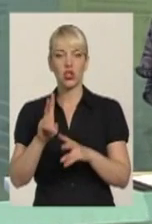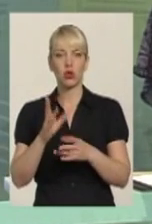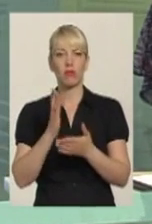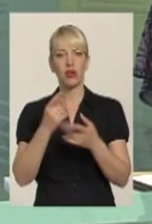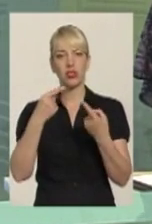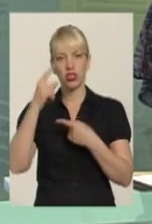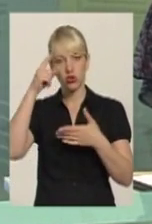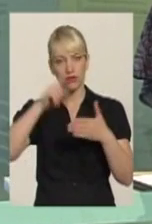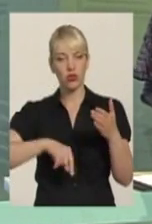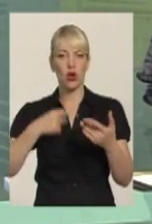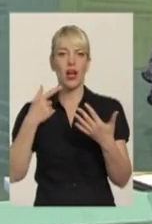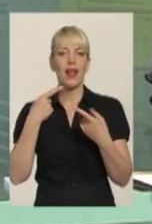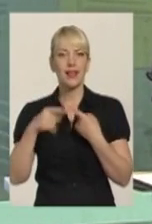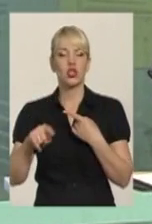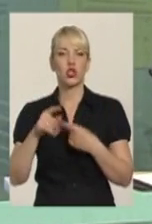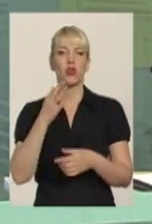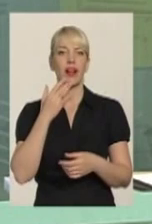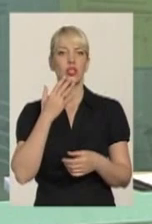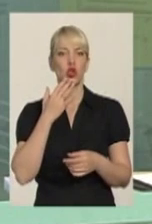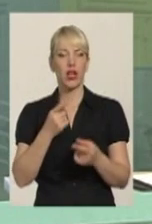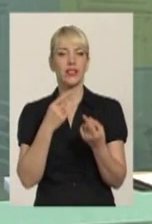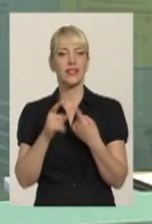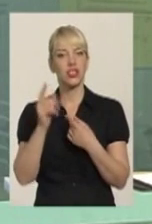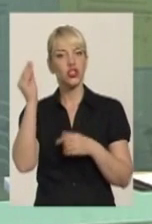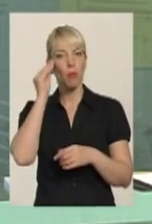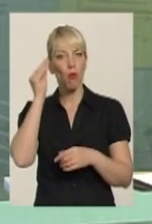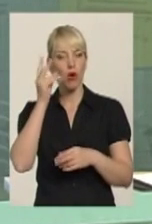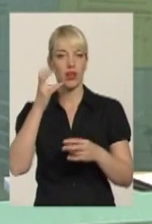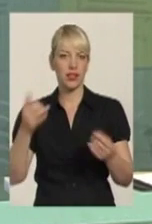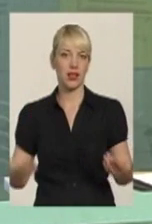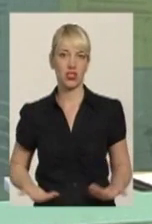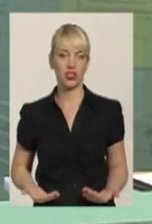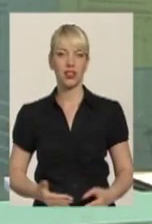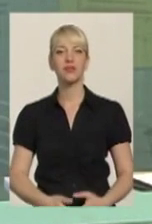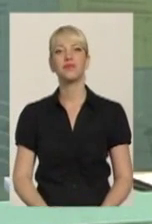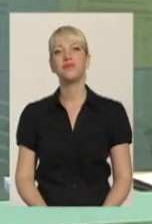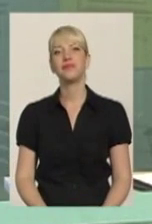іншу віру, іншу національність, інші погляди на життя.